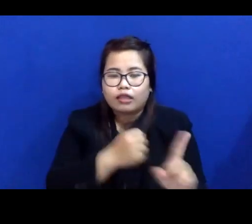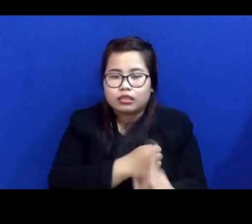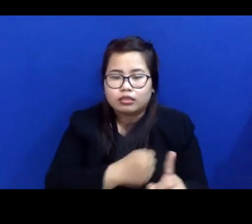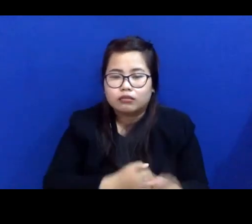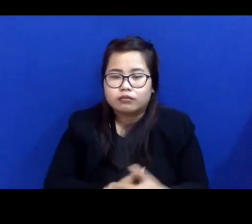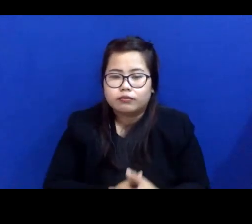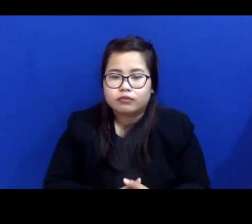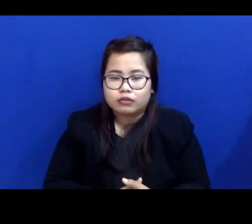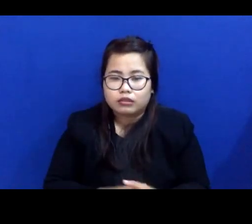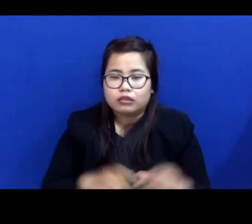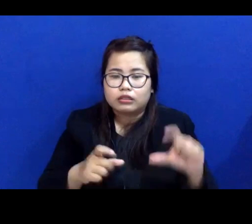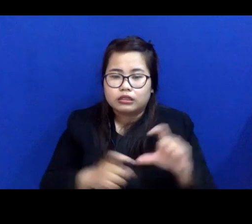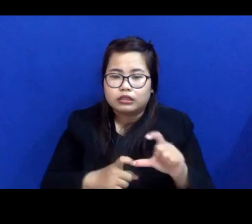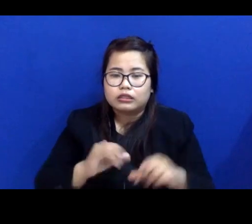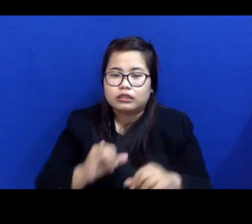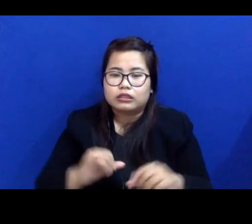SIA.